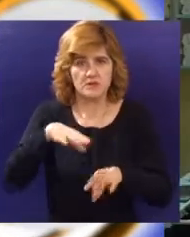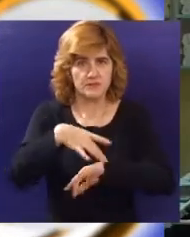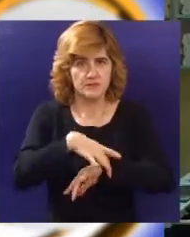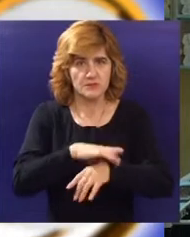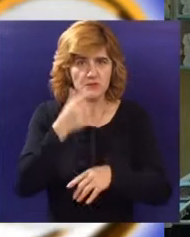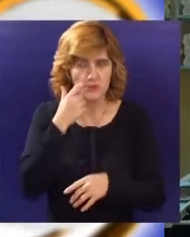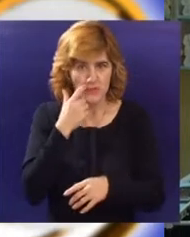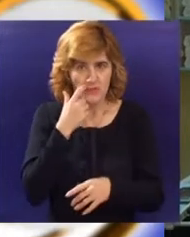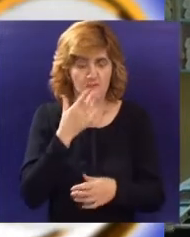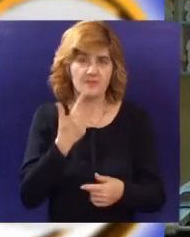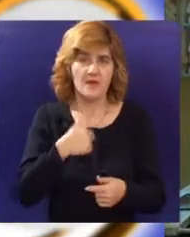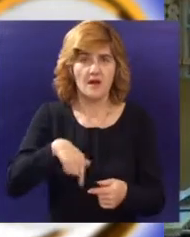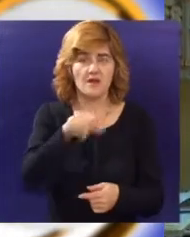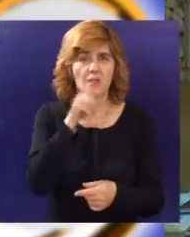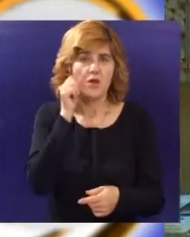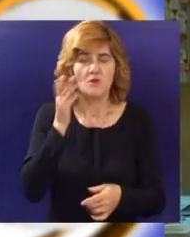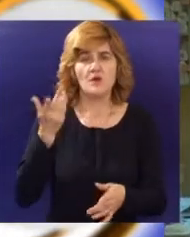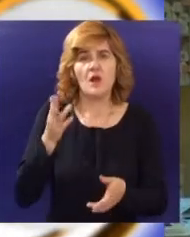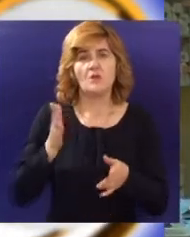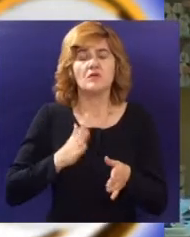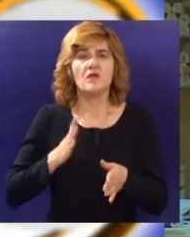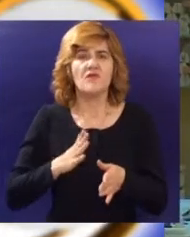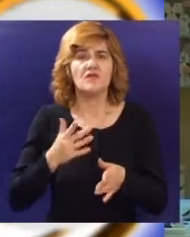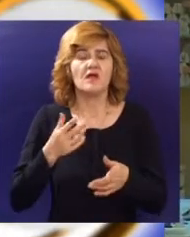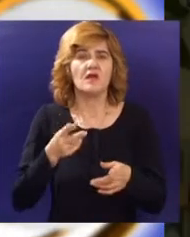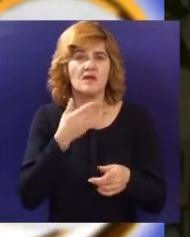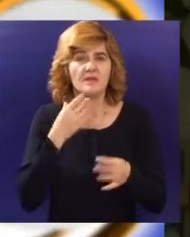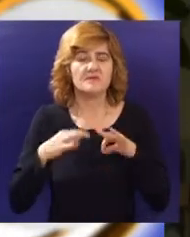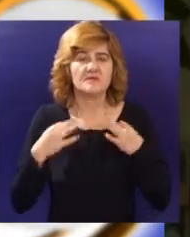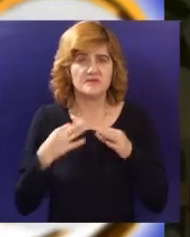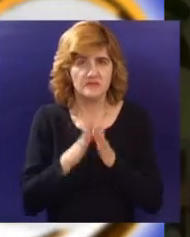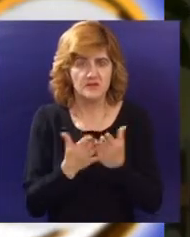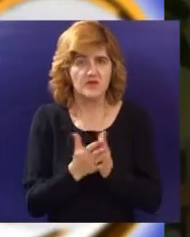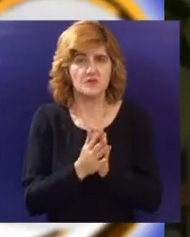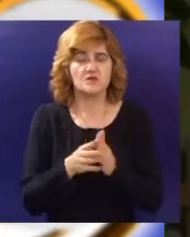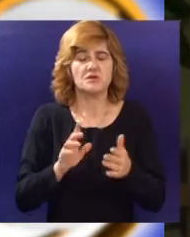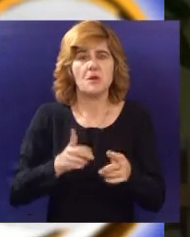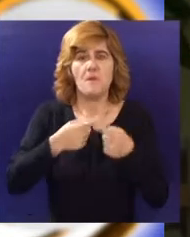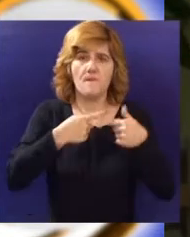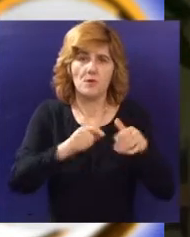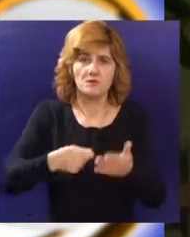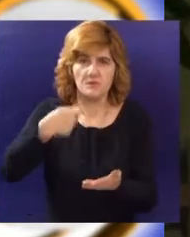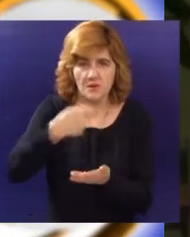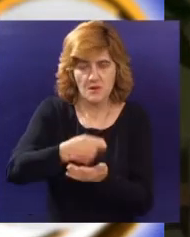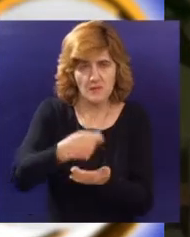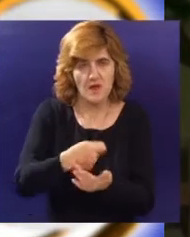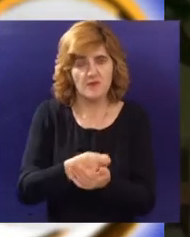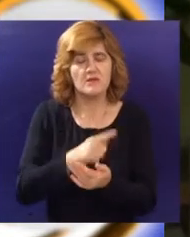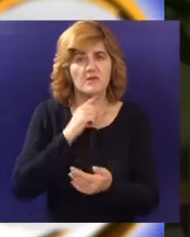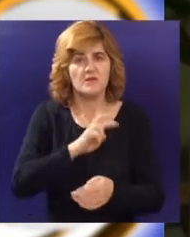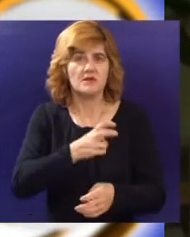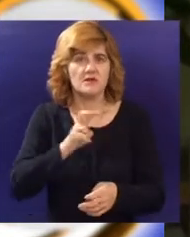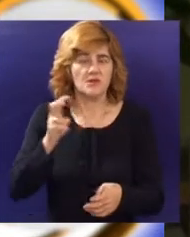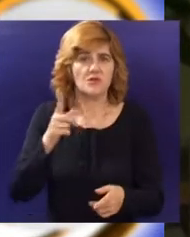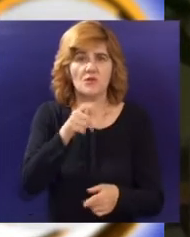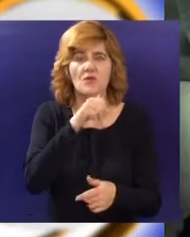Razvijenost jedne zemlje, kultura, običaj, način ishrane, organizovanosti, dostupnog zdravstvene zaštite, posebno ulaganje u preventivu kao i genetski faktori,